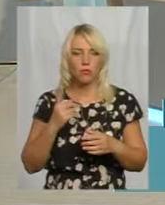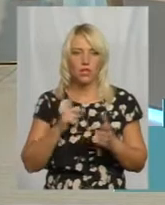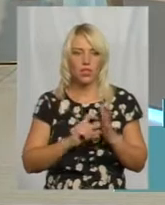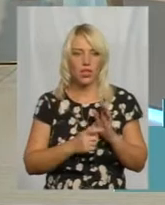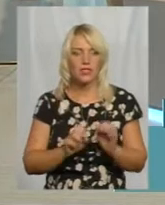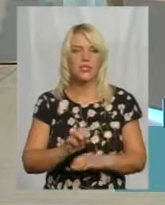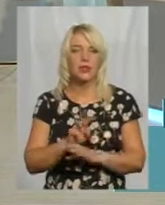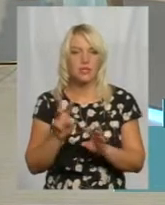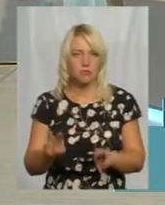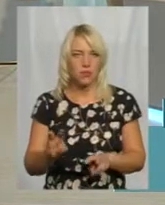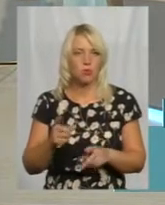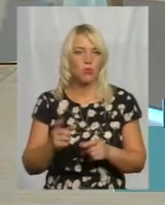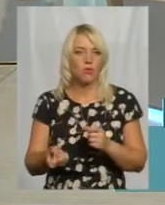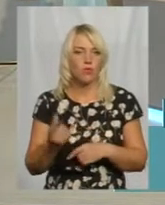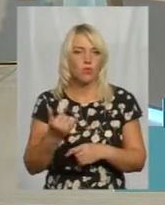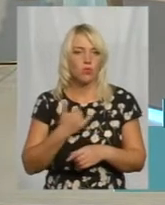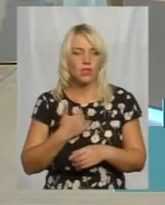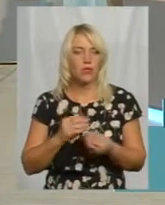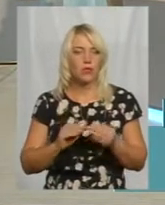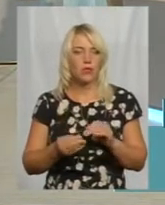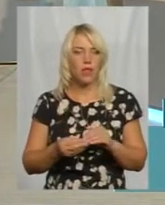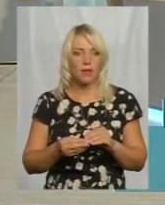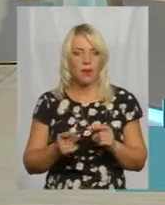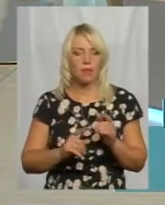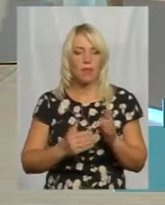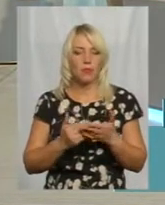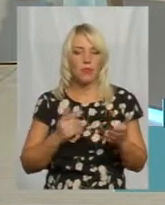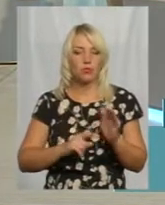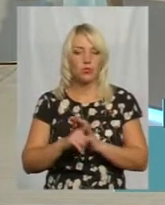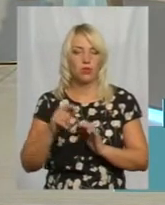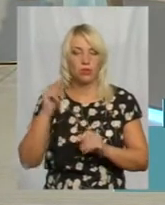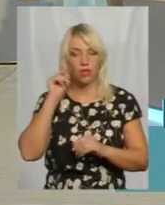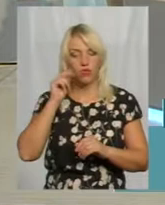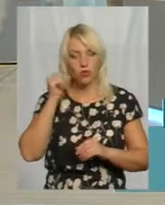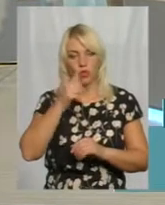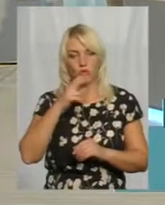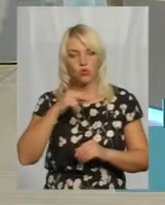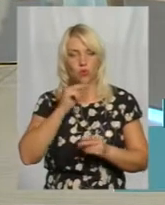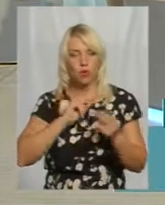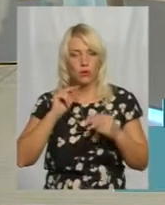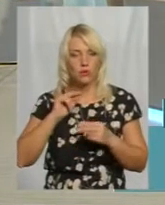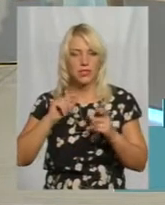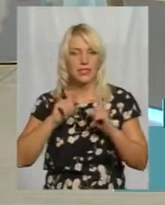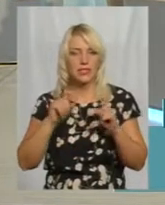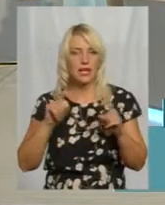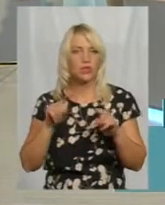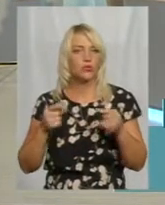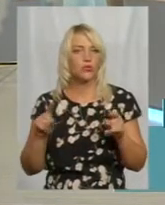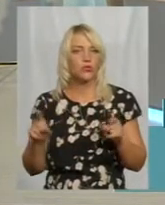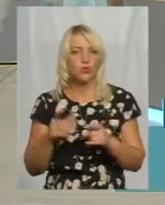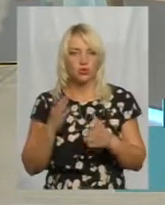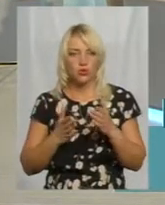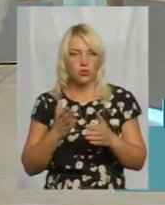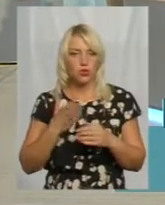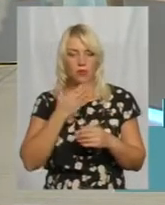забезпечити. Тому і виникла в нас і певна проблема перед початком навчального року щодо оптимізації закладів, тому що якщо немає